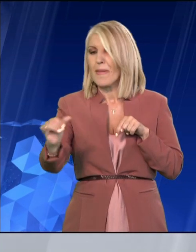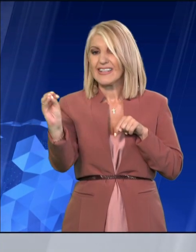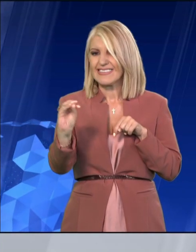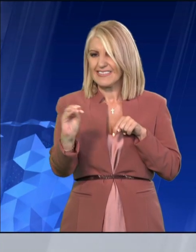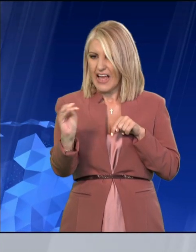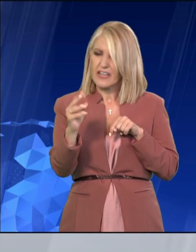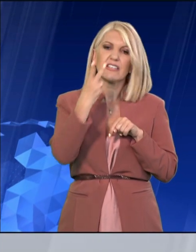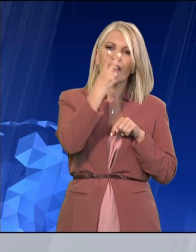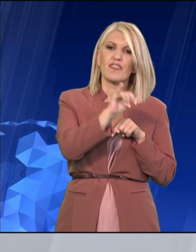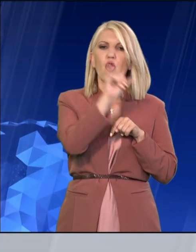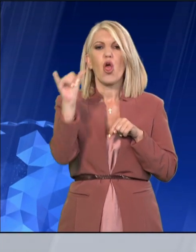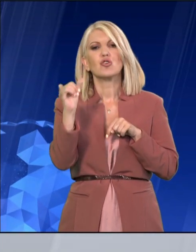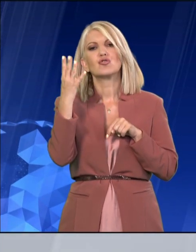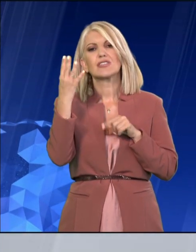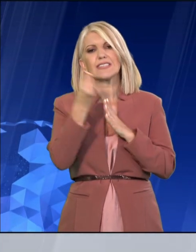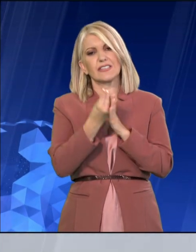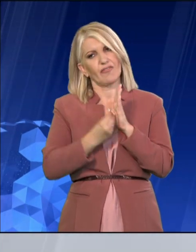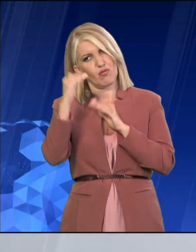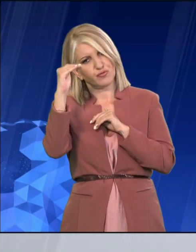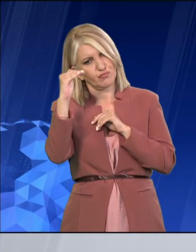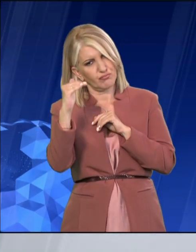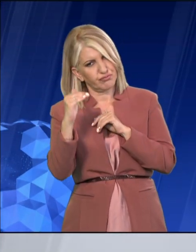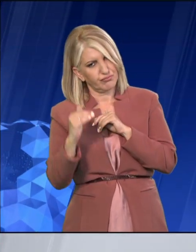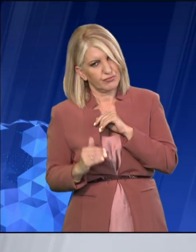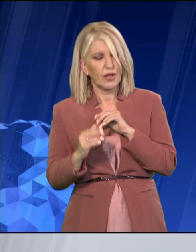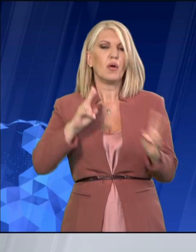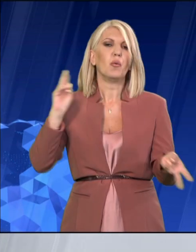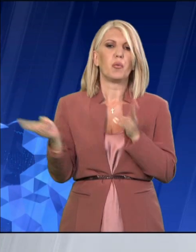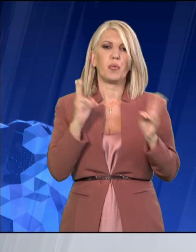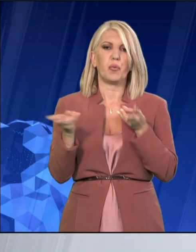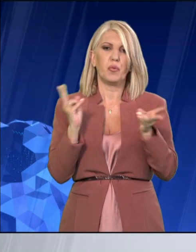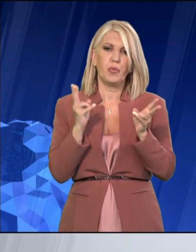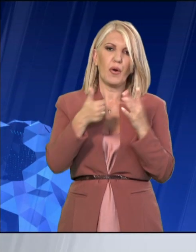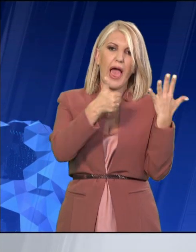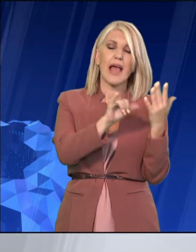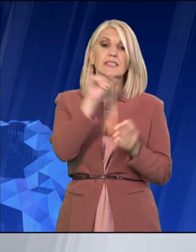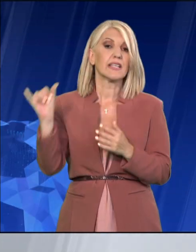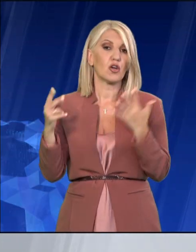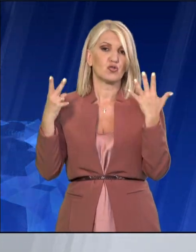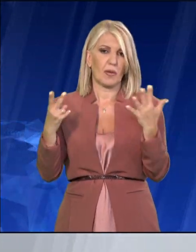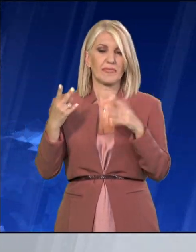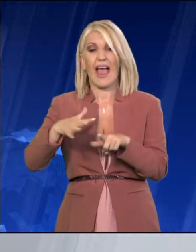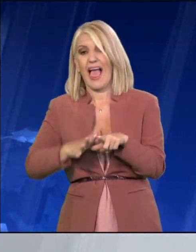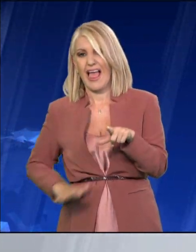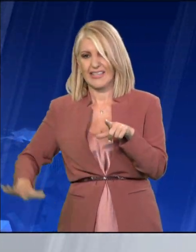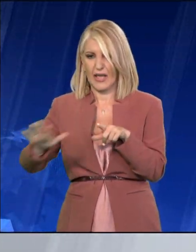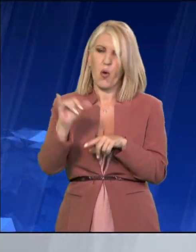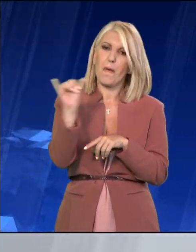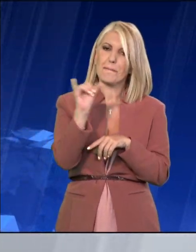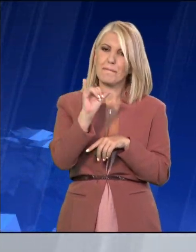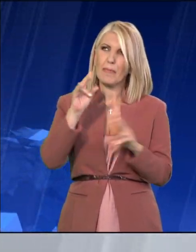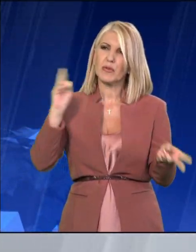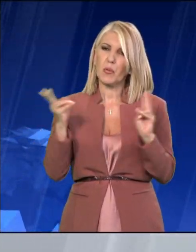κυρίως τα Ανατολικά και τα Βόρεια και οι άνεμοι θα φτάνουν τα 6 με 7 μποφόρ στο Αιγαίο. Την Πέμπτη άνεμοι θα εξασθενήσουν. Η